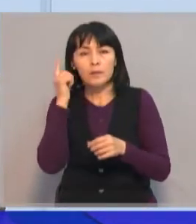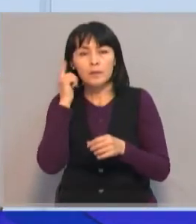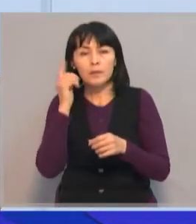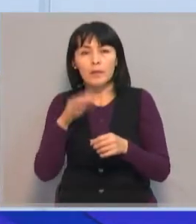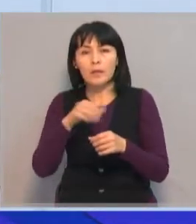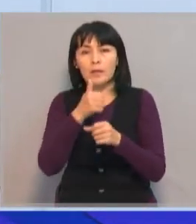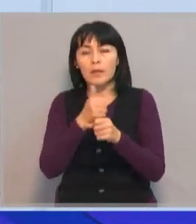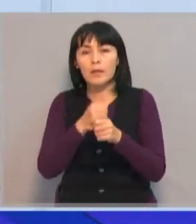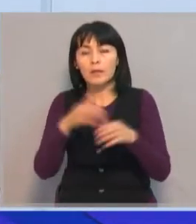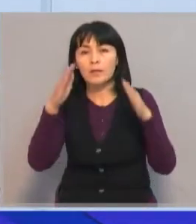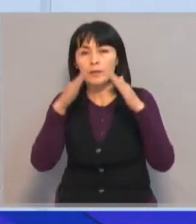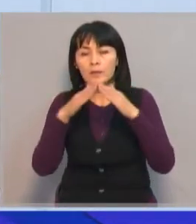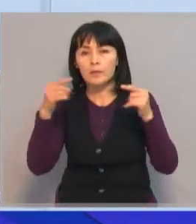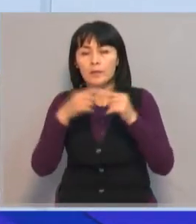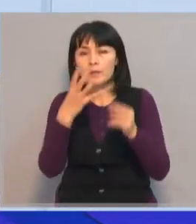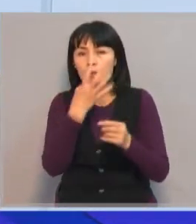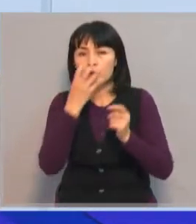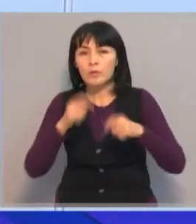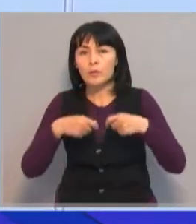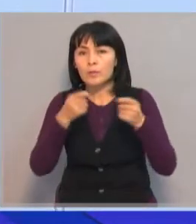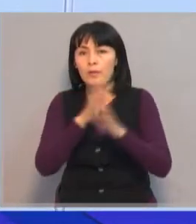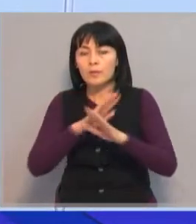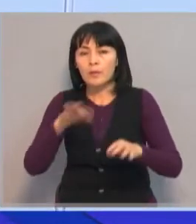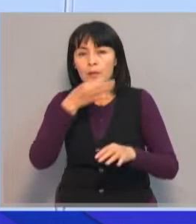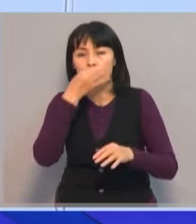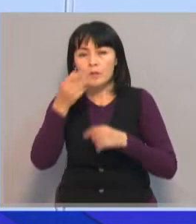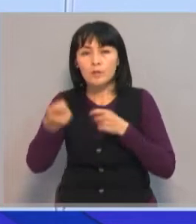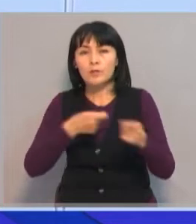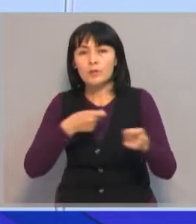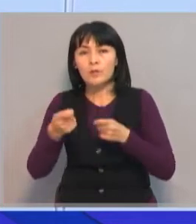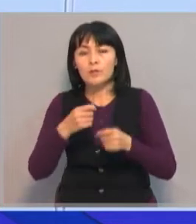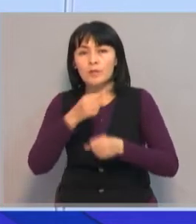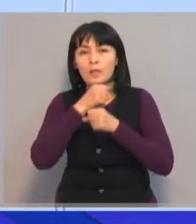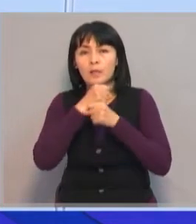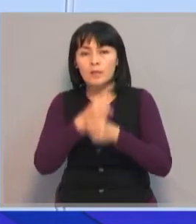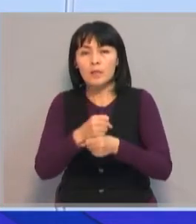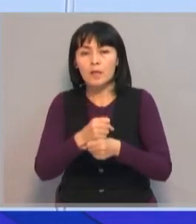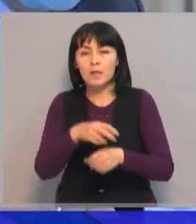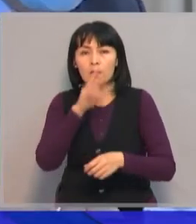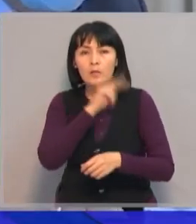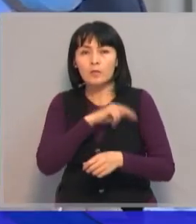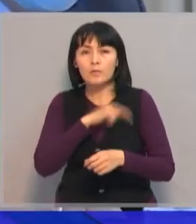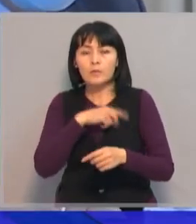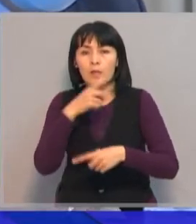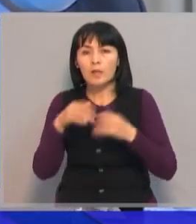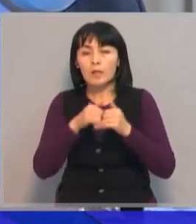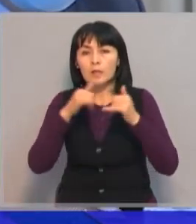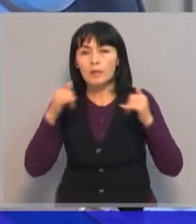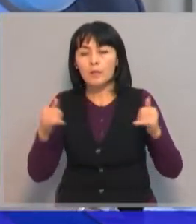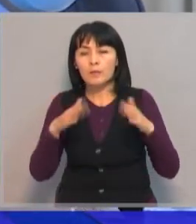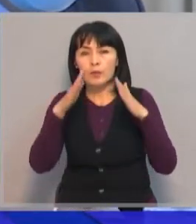Шөкеев тұрғын үйлерді дергезінде жұлыға қоспаған жауапты башыларды қатан сыңғалып жұмысты жандандыруға,